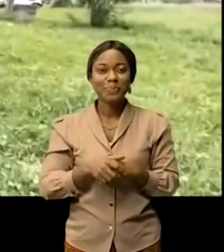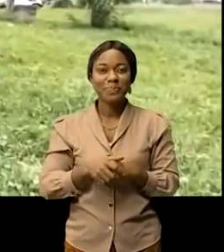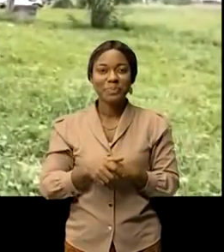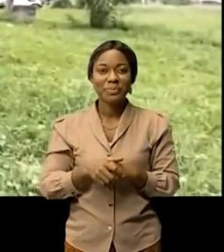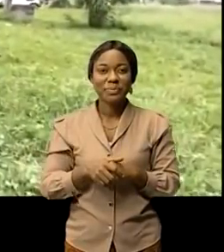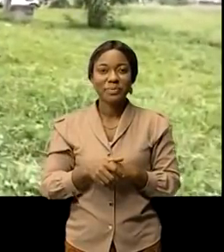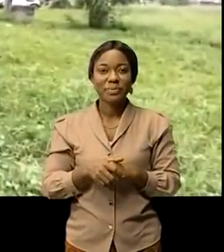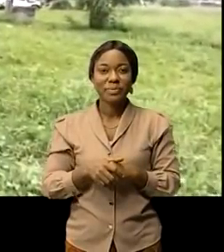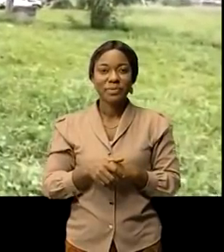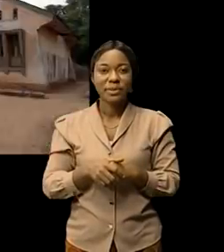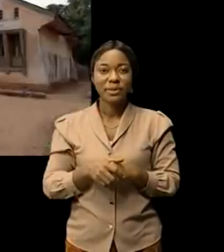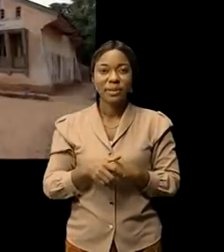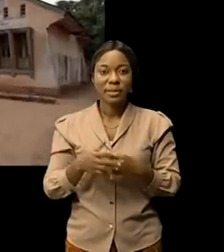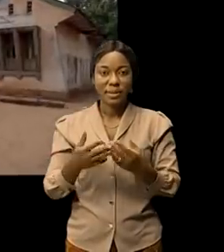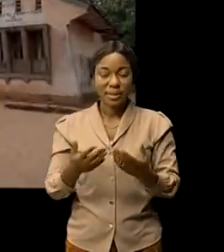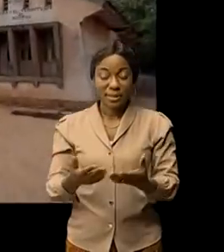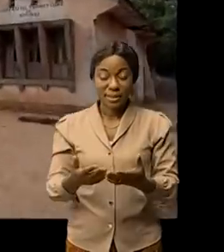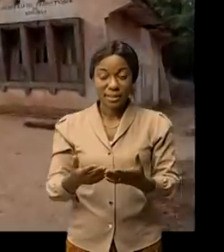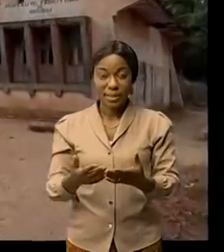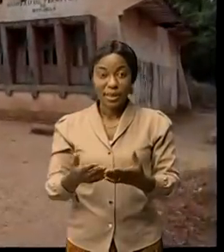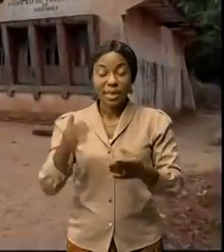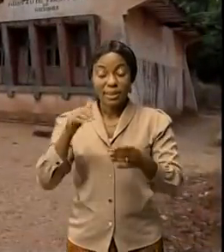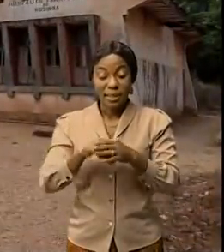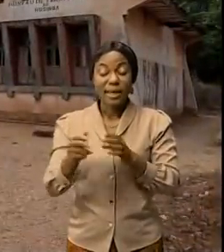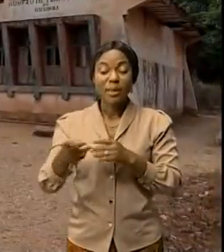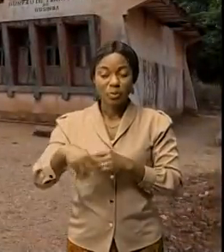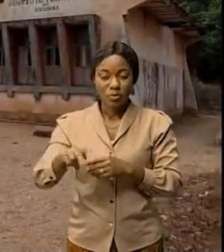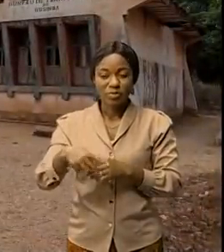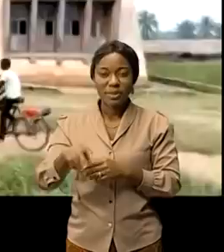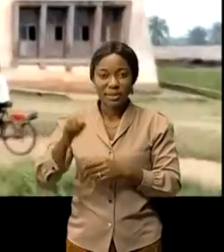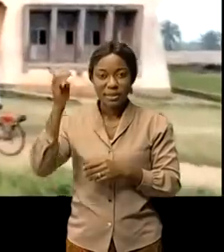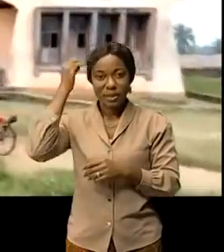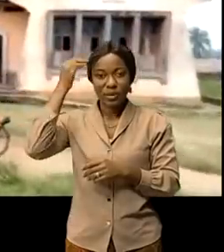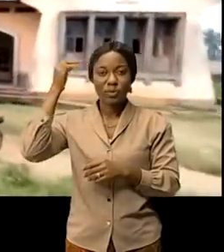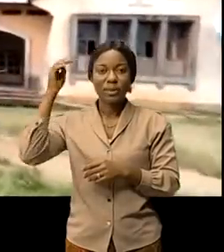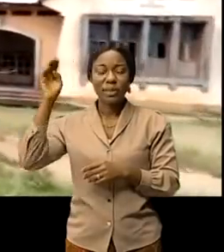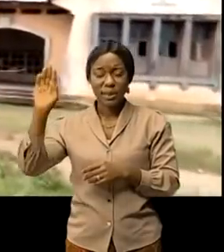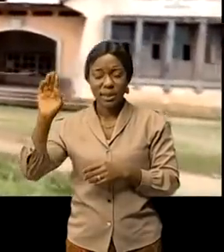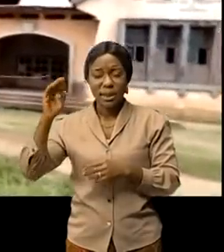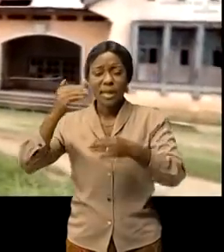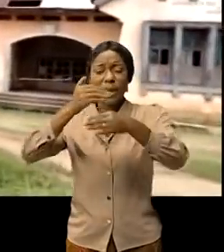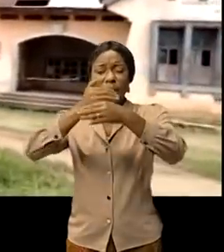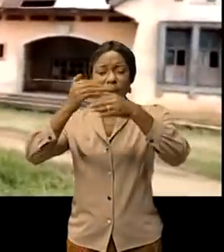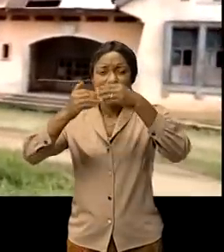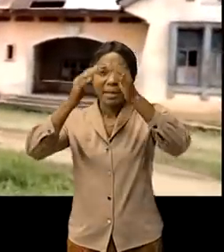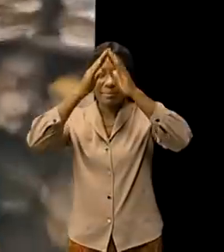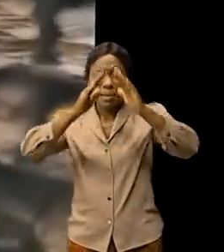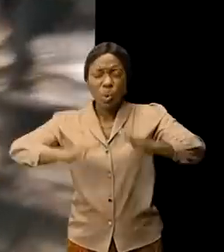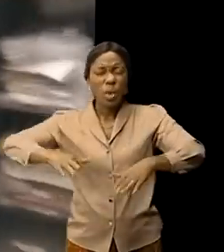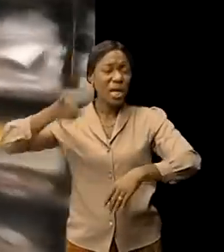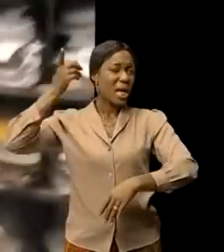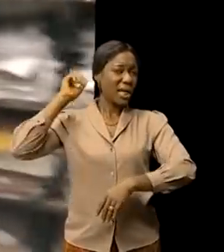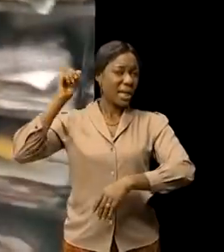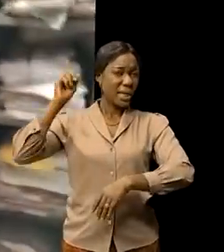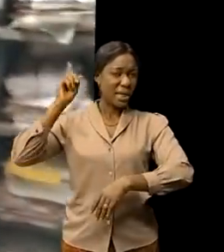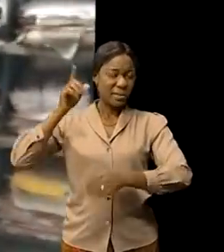Jadis fléron architectural de l'ex-province de l'équateur à travers la rénommée des actes administratifs qui prenaient et posaient ces animateurs actes